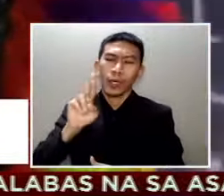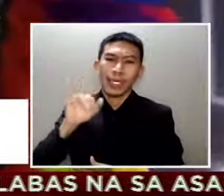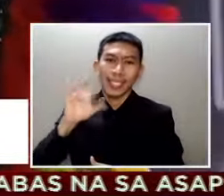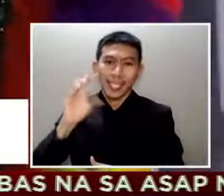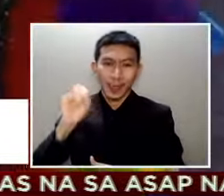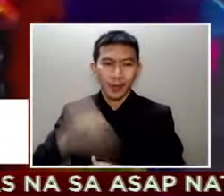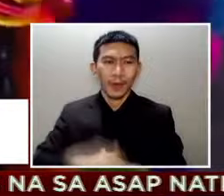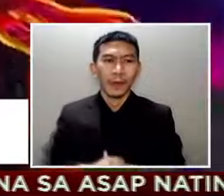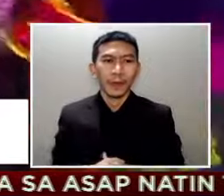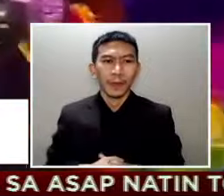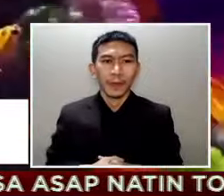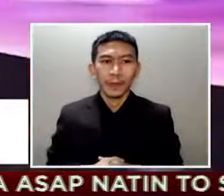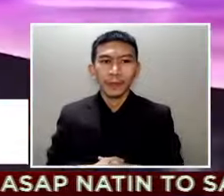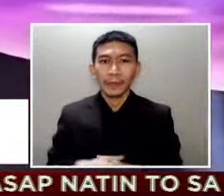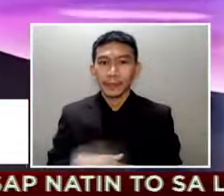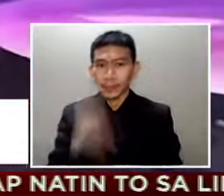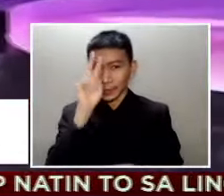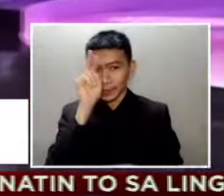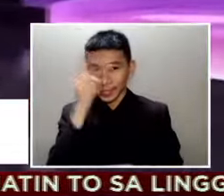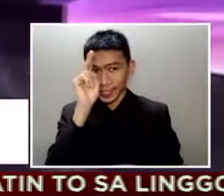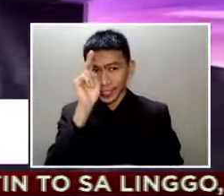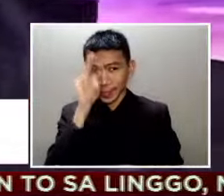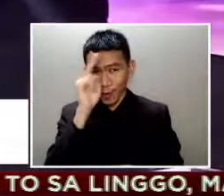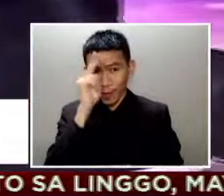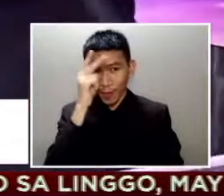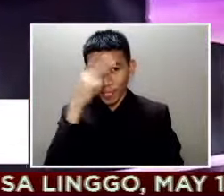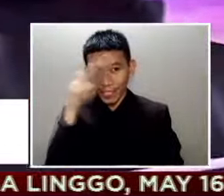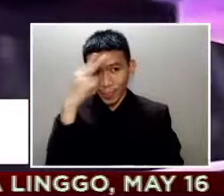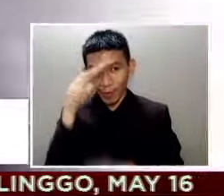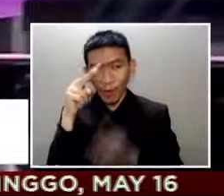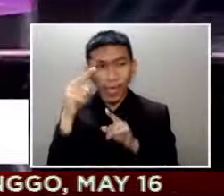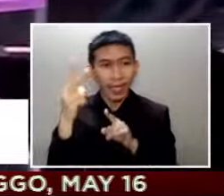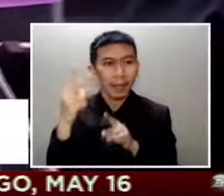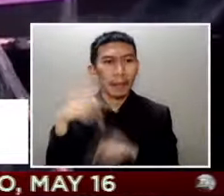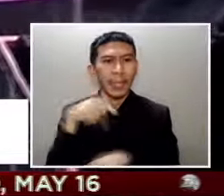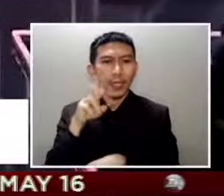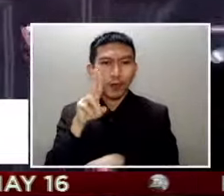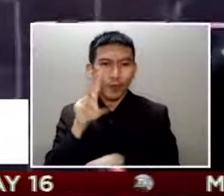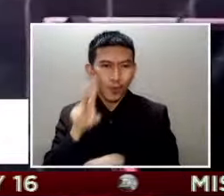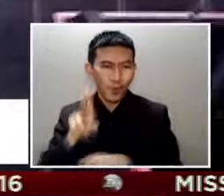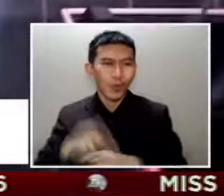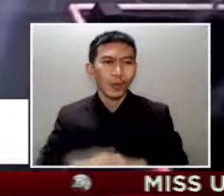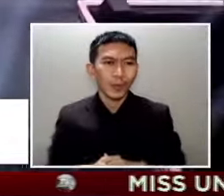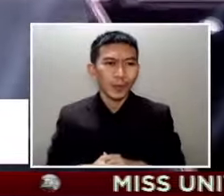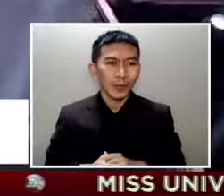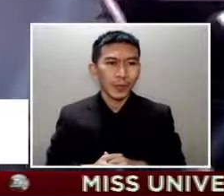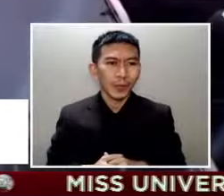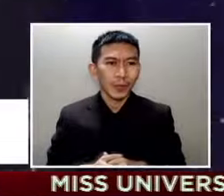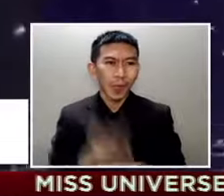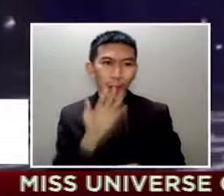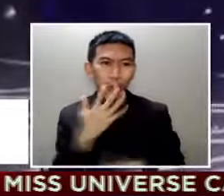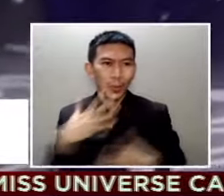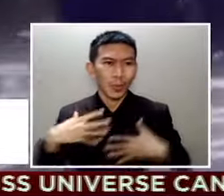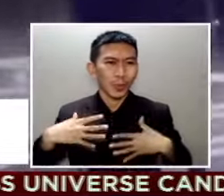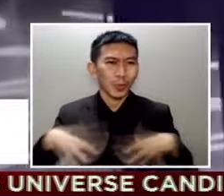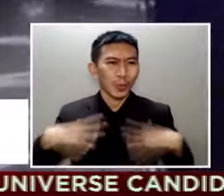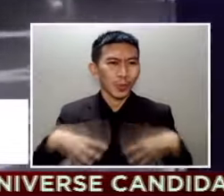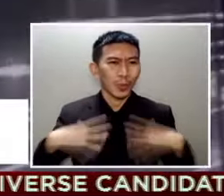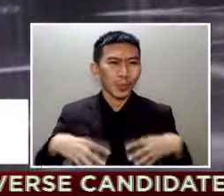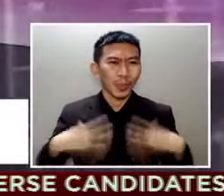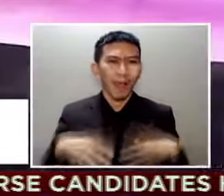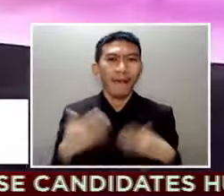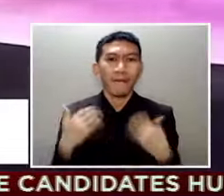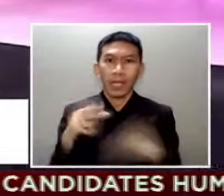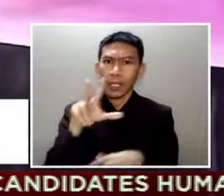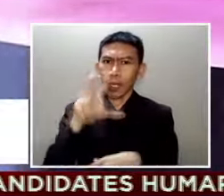Mexico at Peru na makukulay ang costumes habang gawa sa 300 reusable mask ang